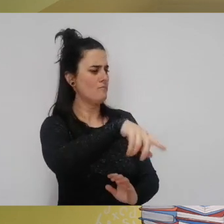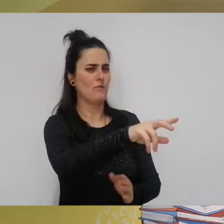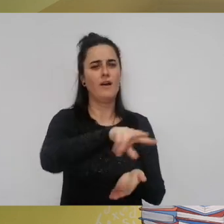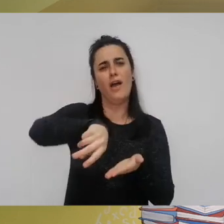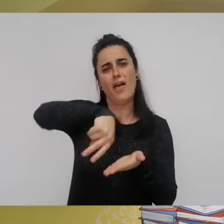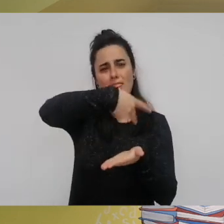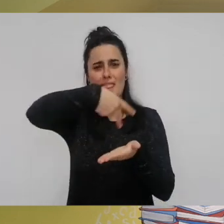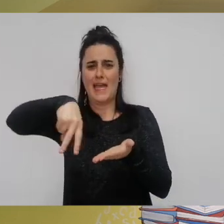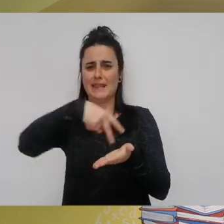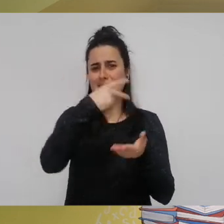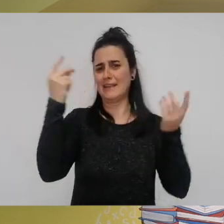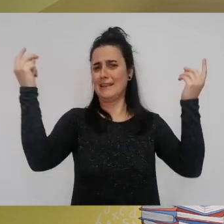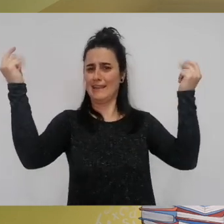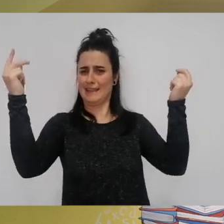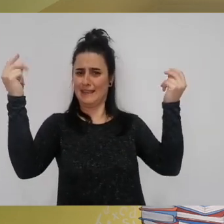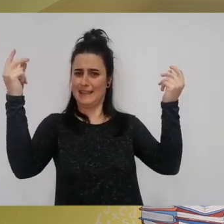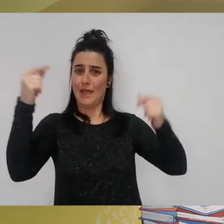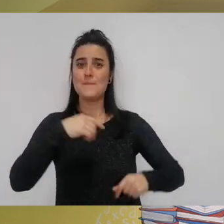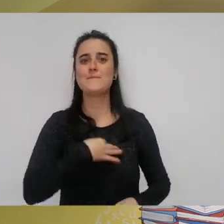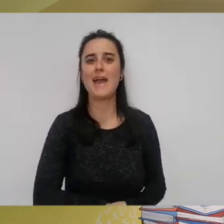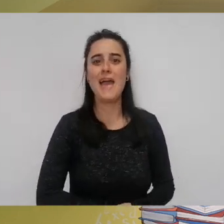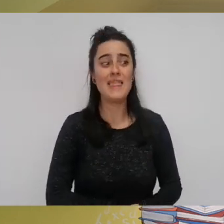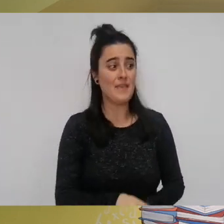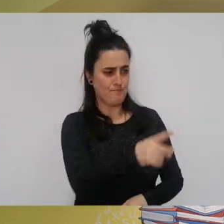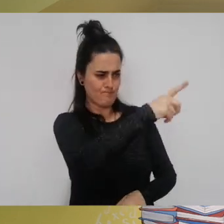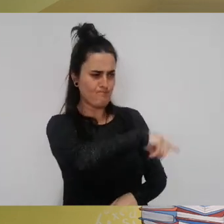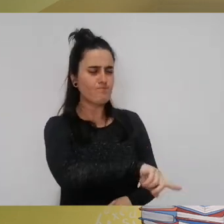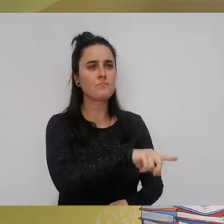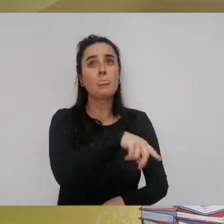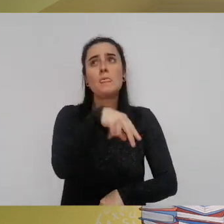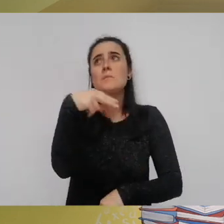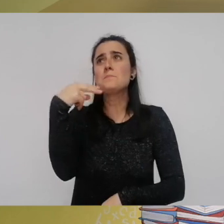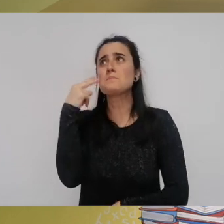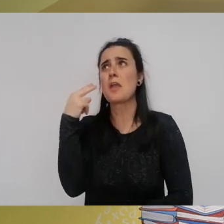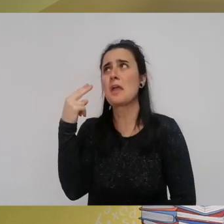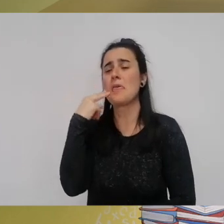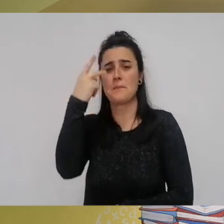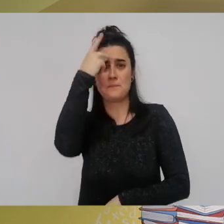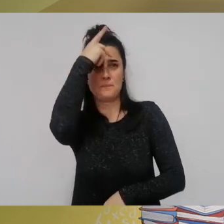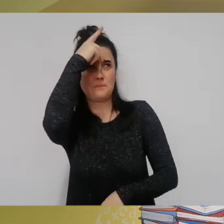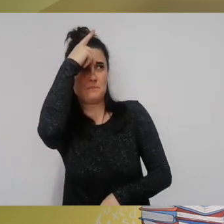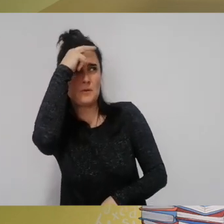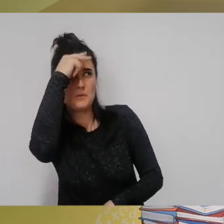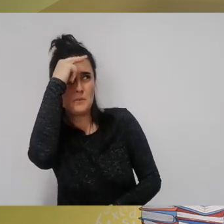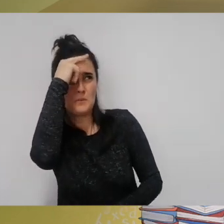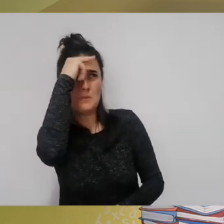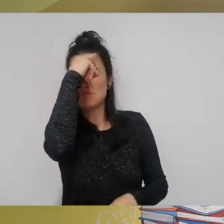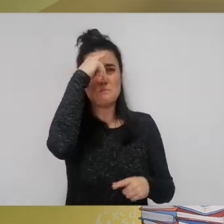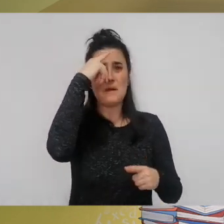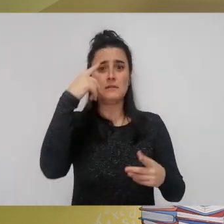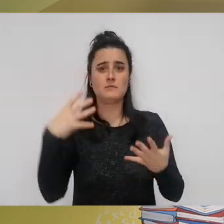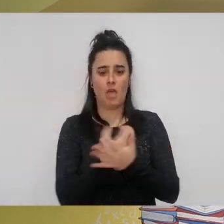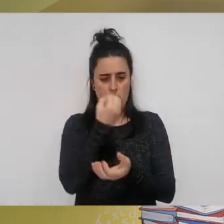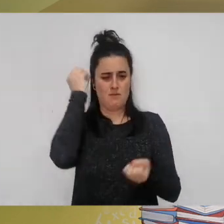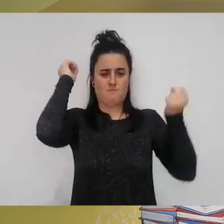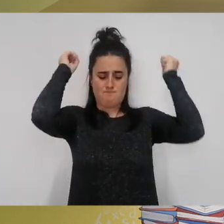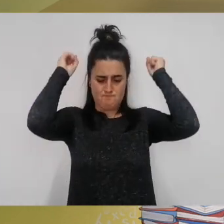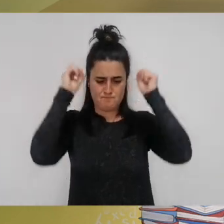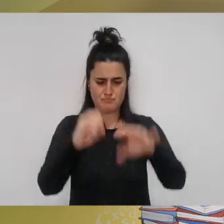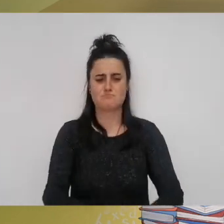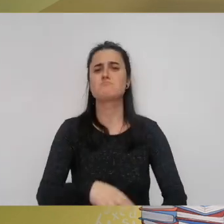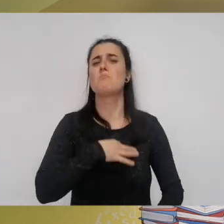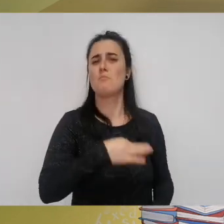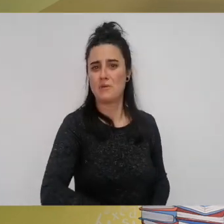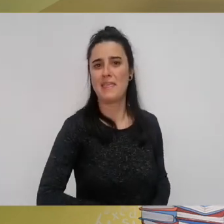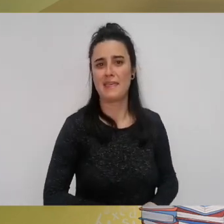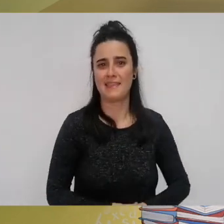dantza eta bota hitzazue dituzuen beldur guztiak dituzuen kezka guztiak ardura